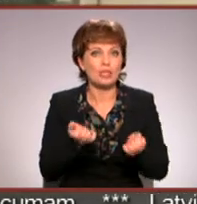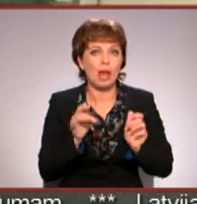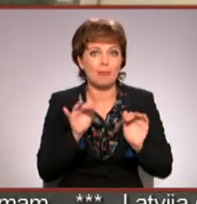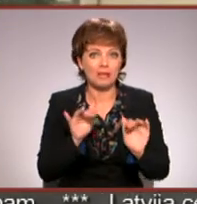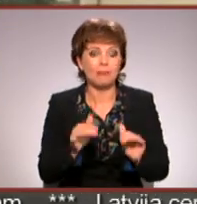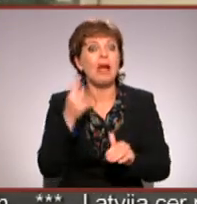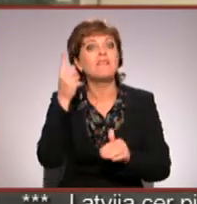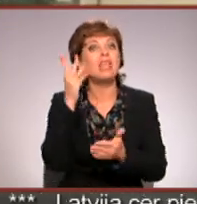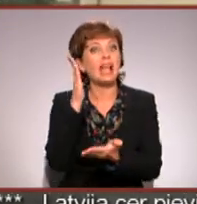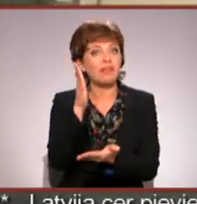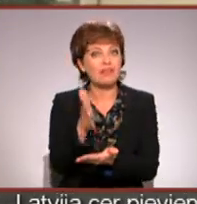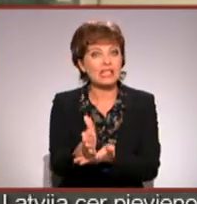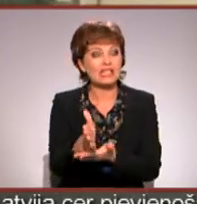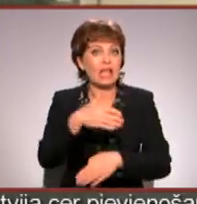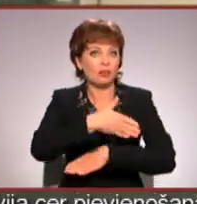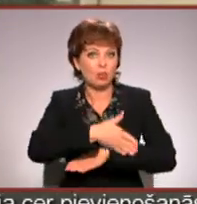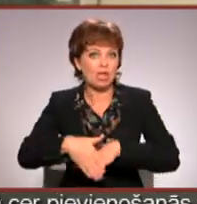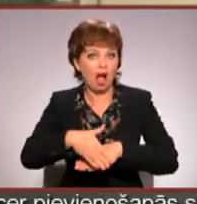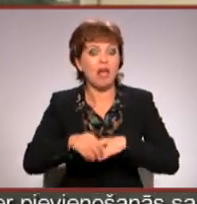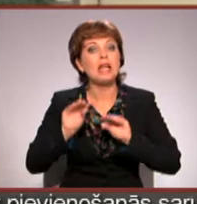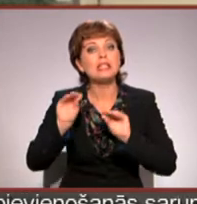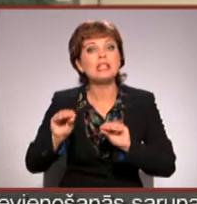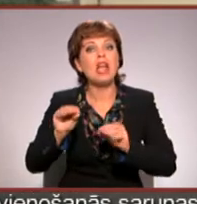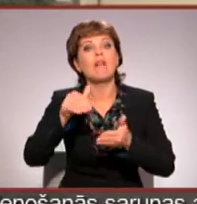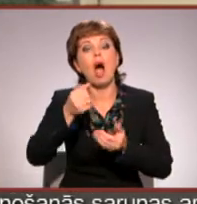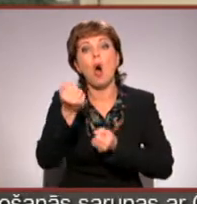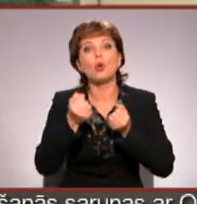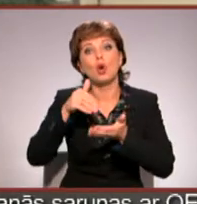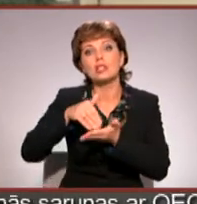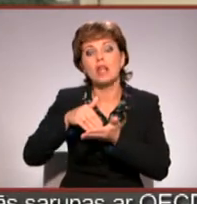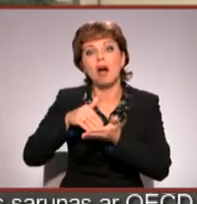Vienvirziena iela jau mums izvietot autostāvietas ielas malā.